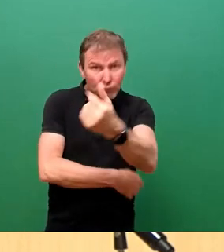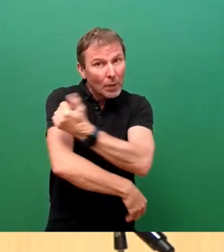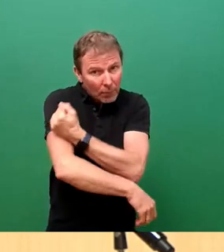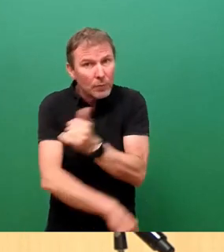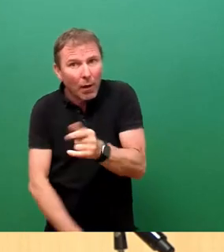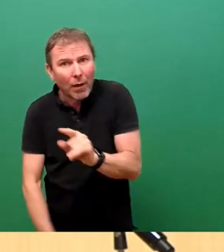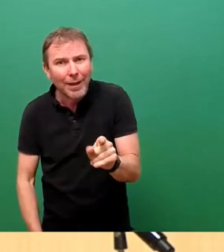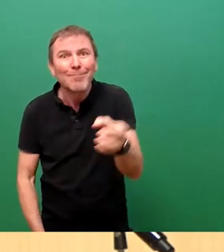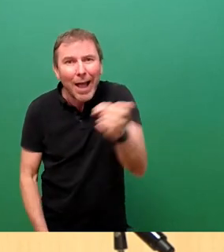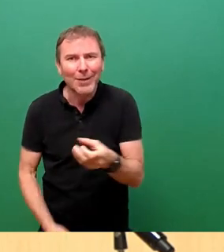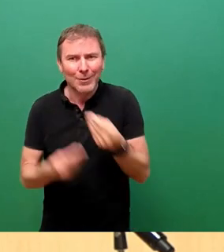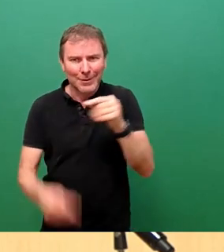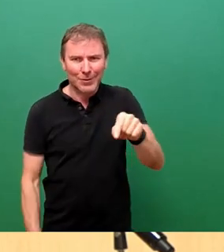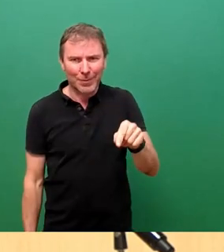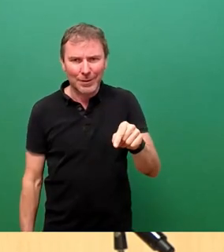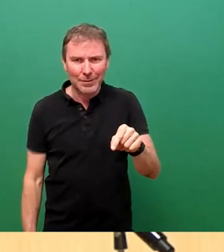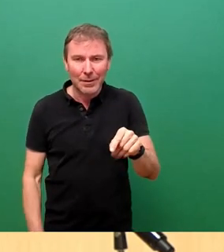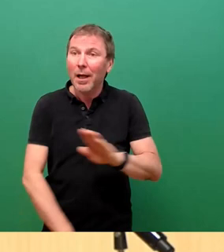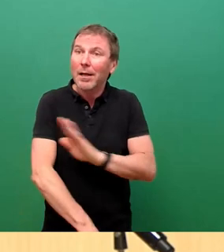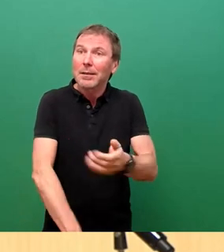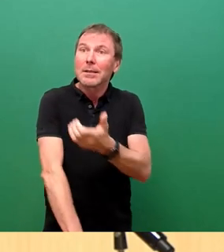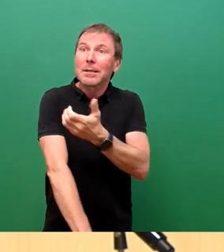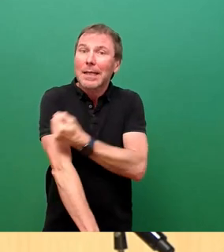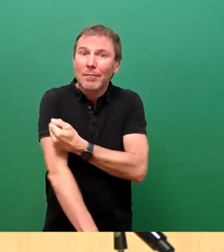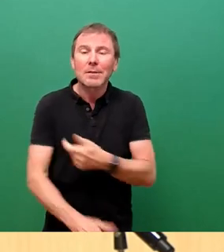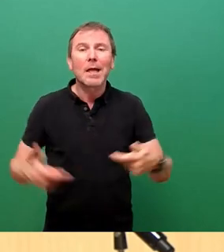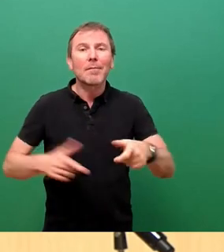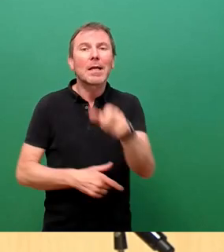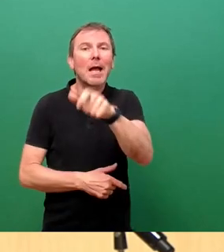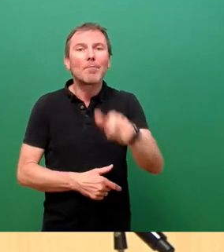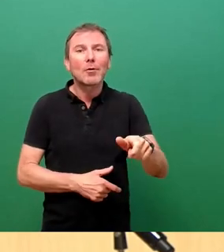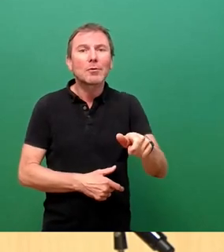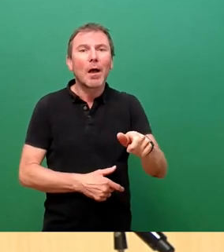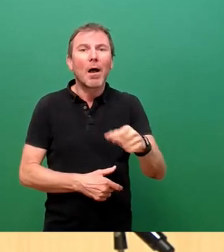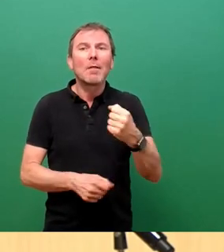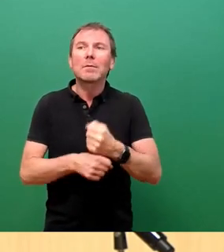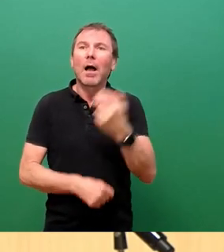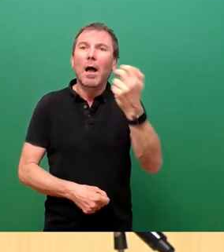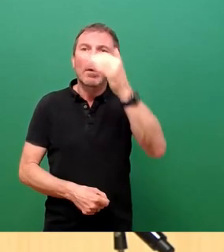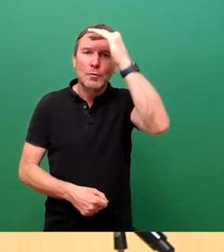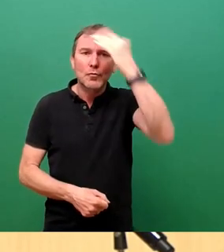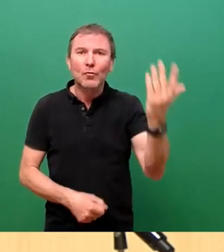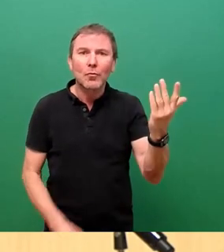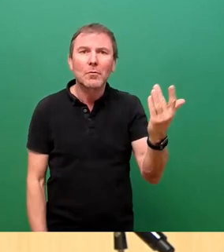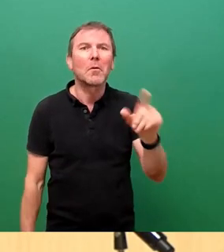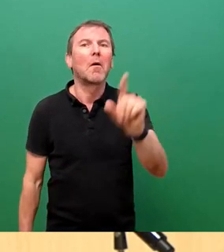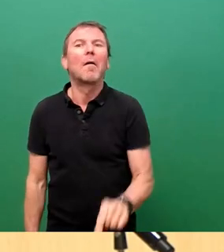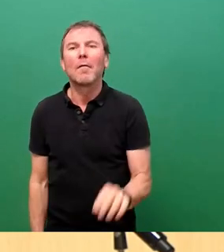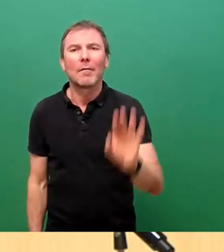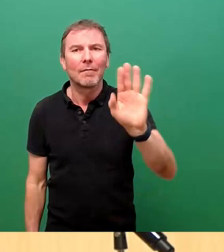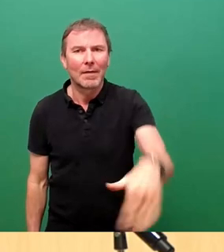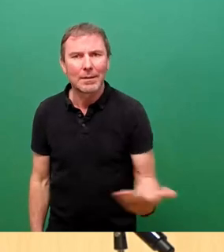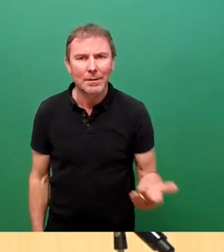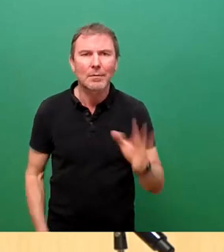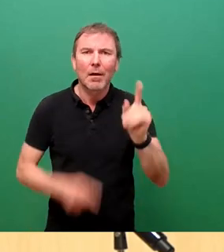nicht. Und ungeimpftes Pflegepersonal, was Arbeit sucht, gibt es wahrscheinlich derzeit recht wenig. Im Hinblick